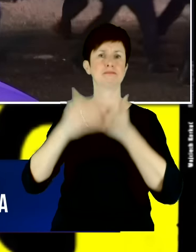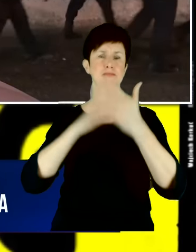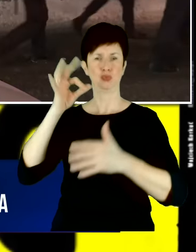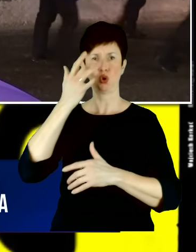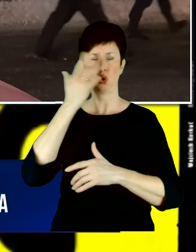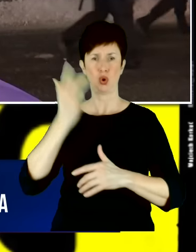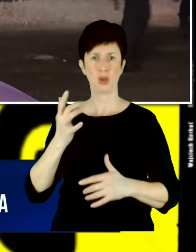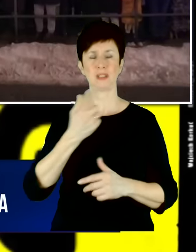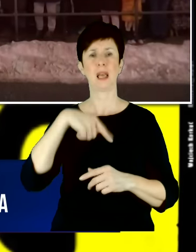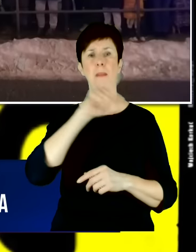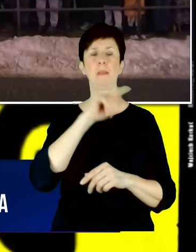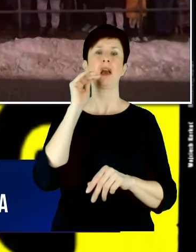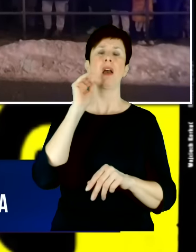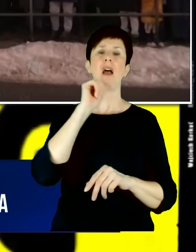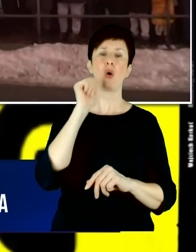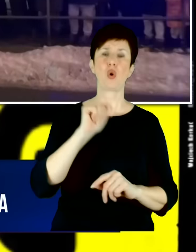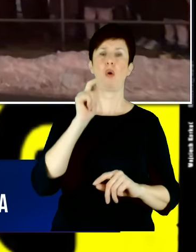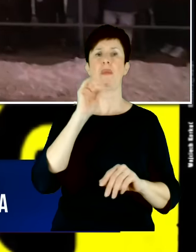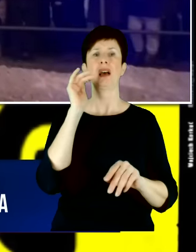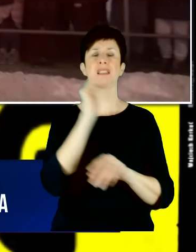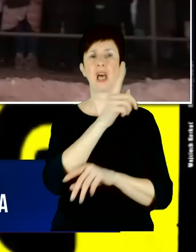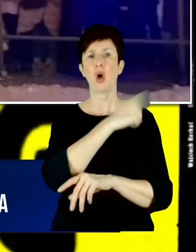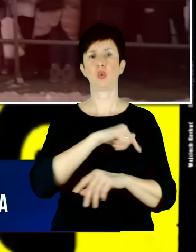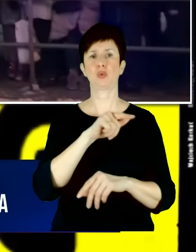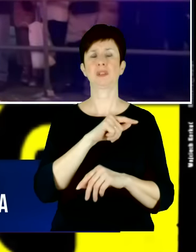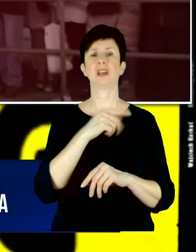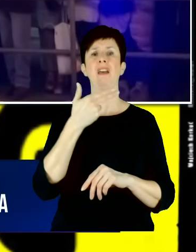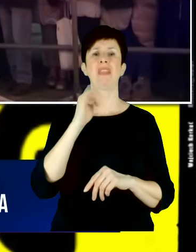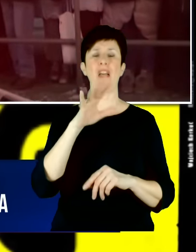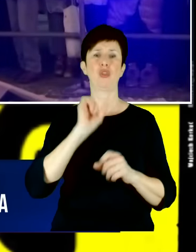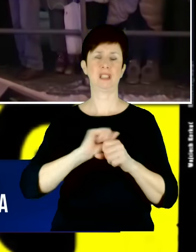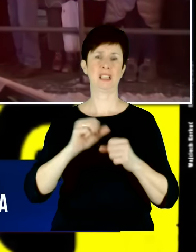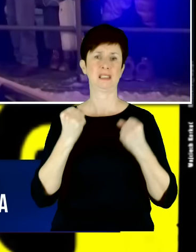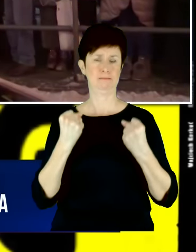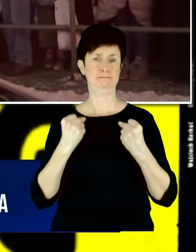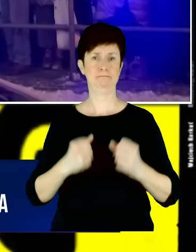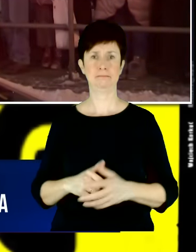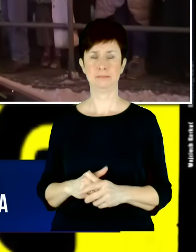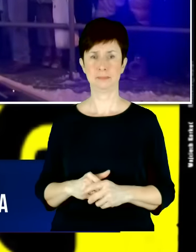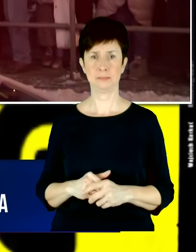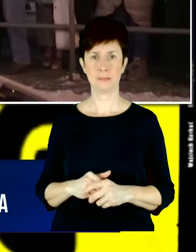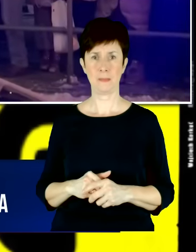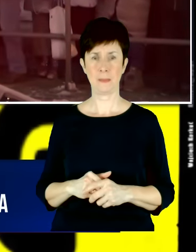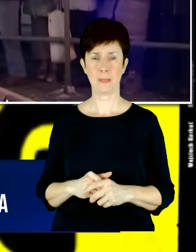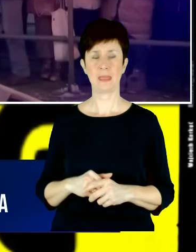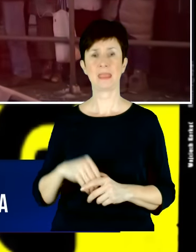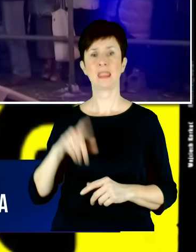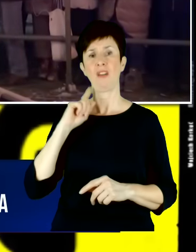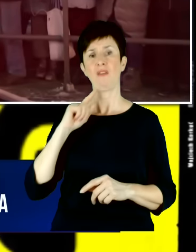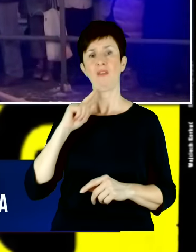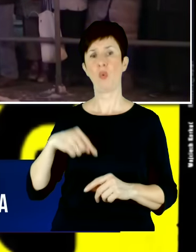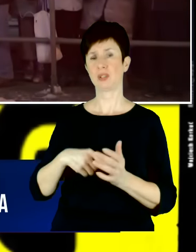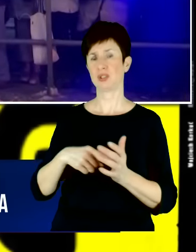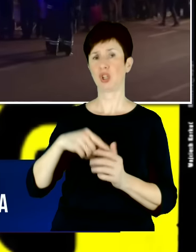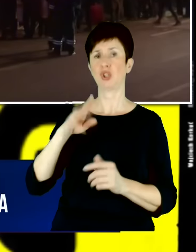NATO i Ukraina będą bezpieczne, bo to jest tak naprawdę ten papierek tak musowy. No właśnie, śmierć Aleksyja Nawalnego to jest potwierdzenie